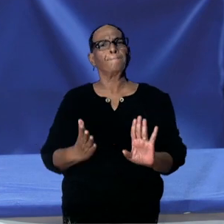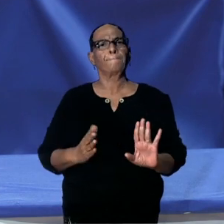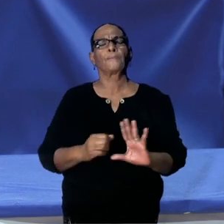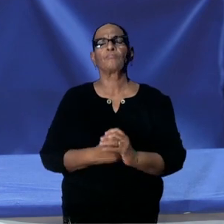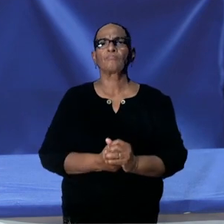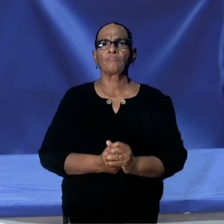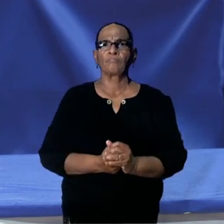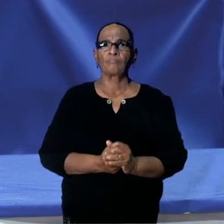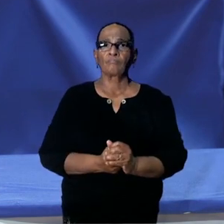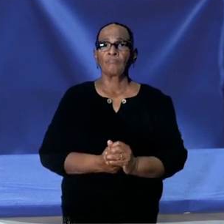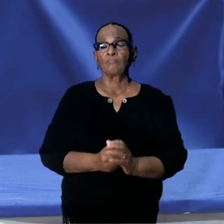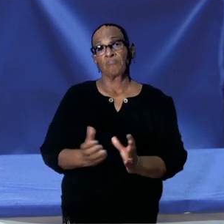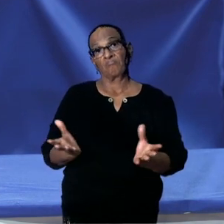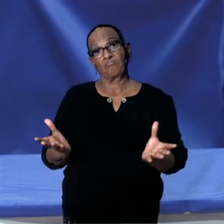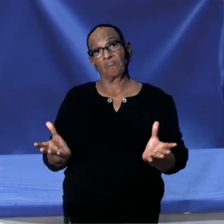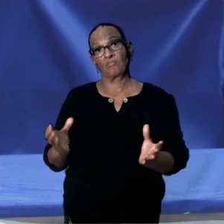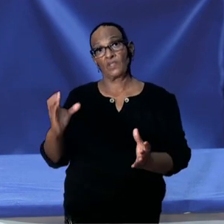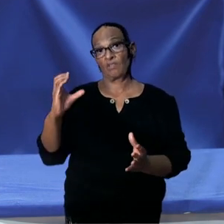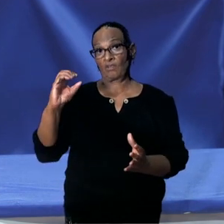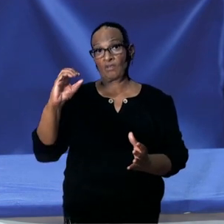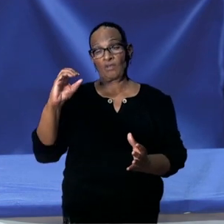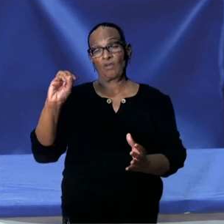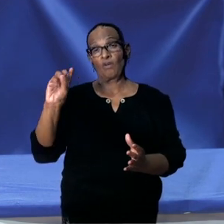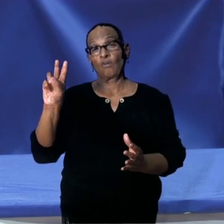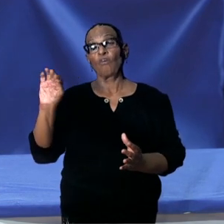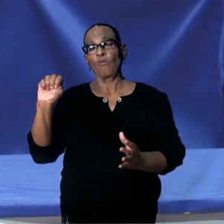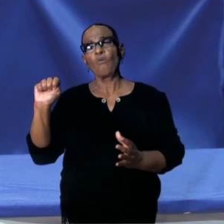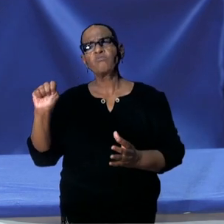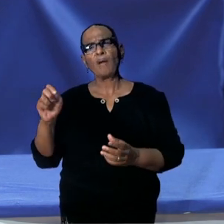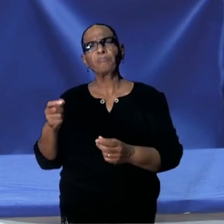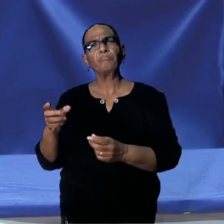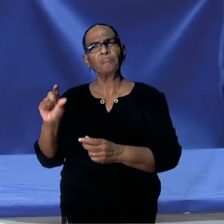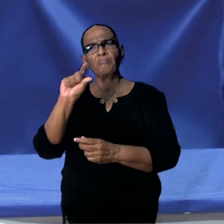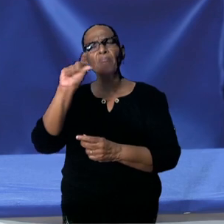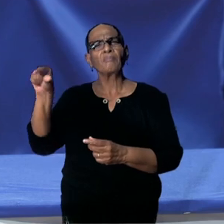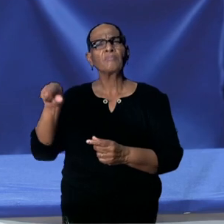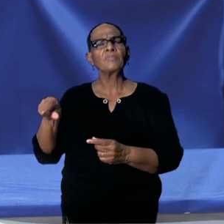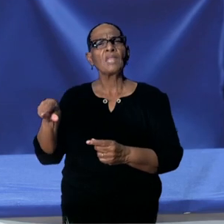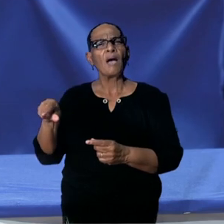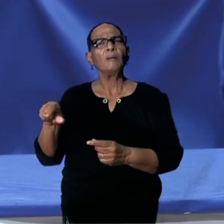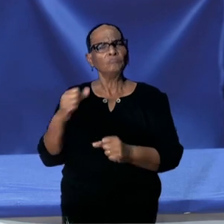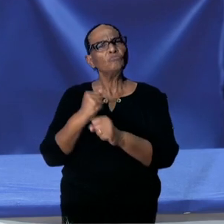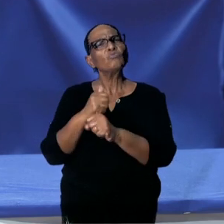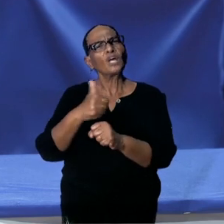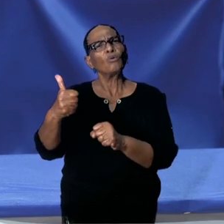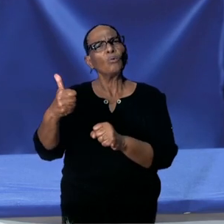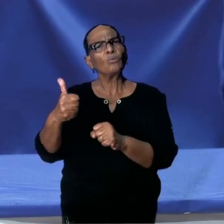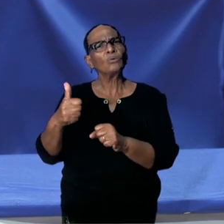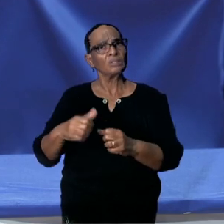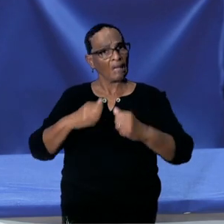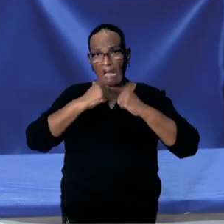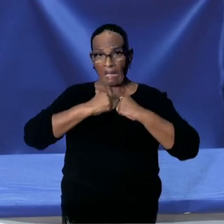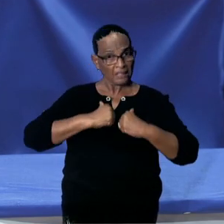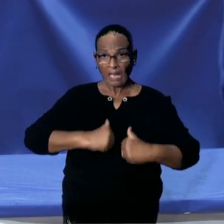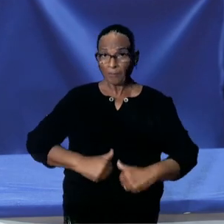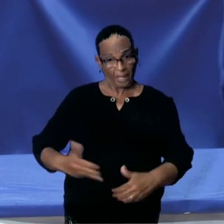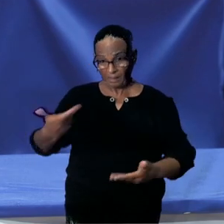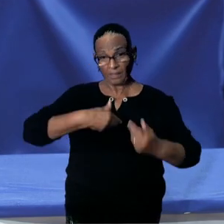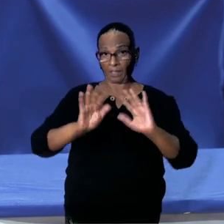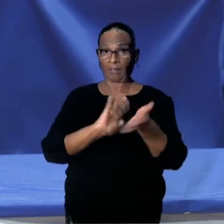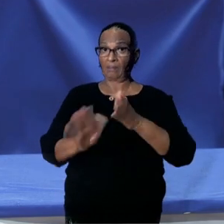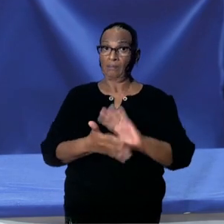Ja, COVAX-faciliteit. Of het naar het behoren werkt? Het werkt naar het behoren. Want anders zouden de arme landen helemaal niet in aanmerking komen.